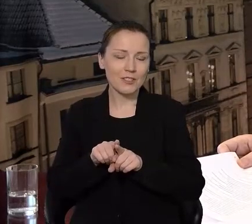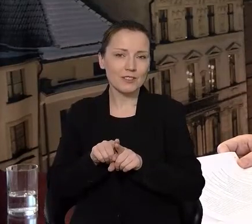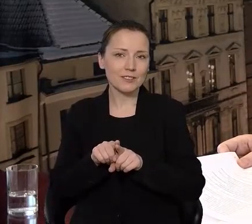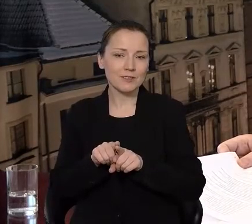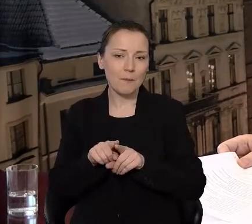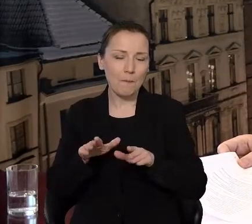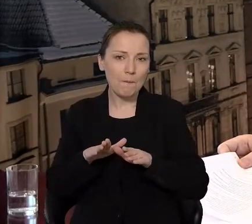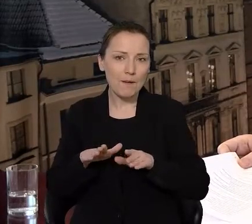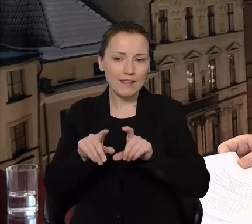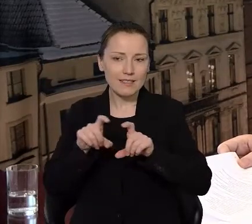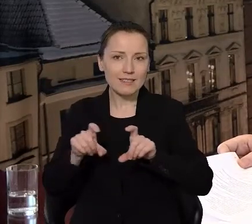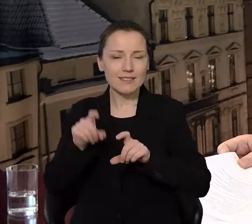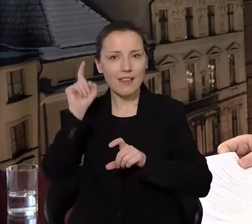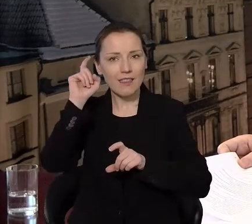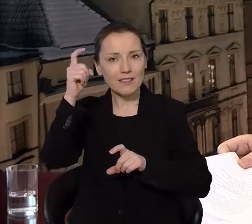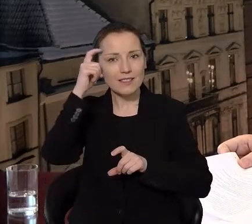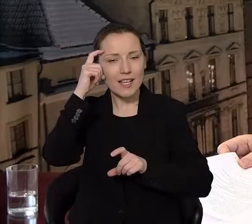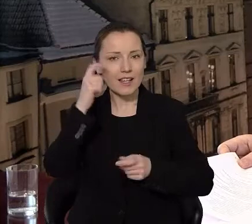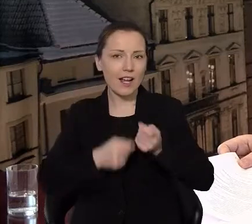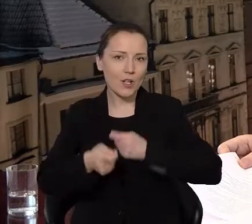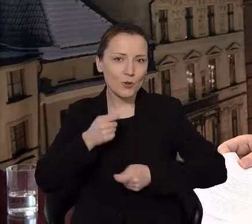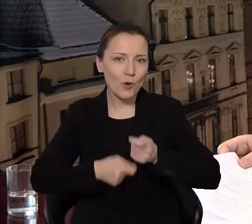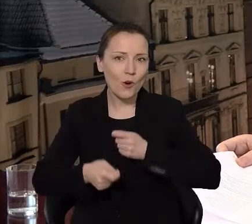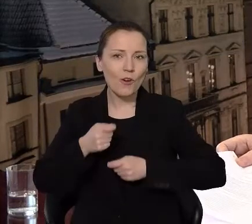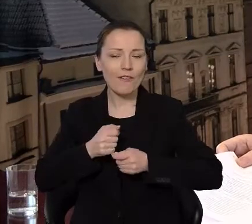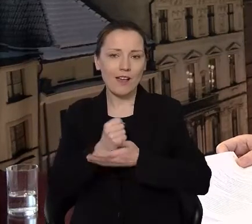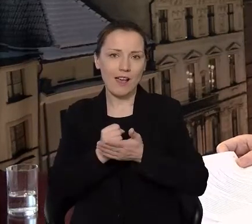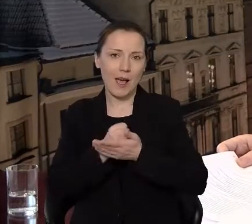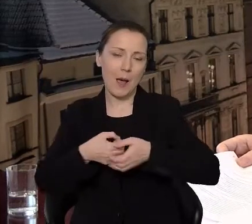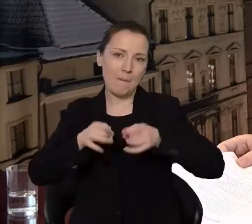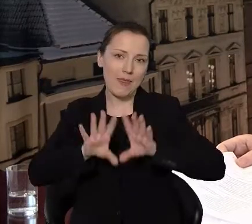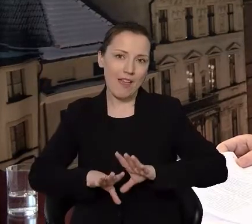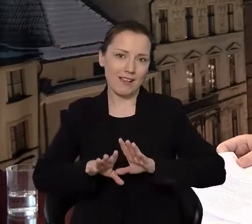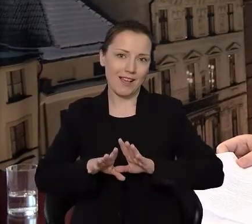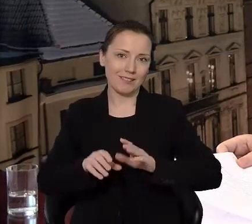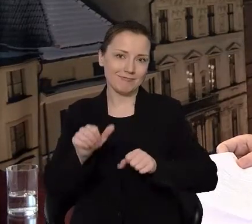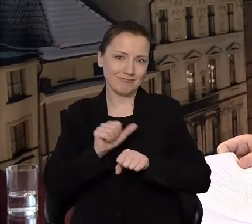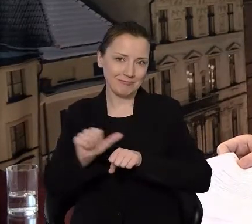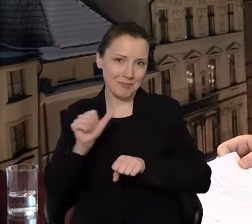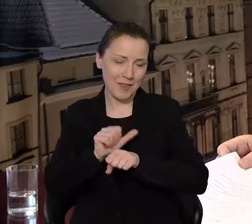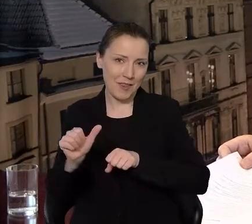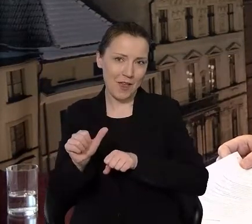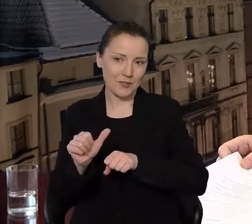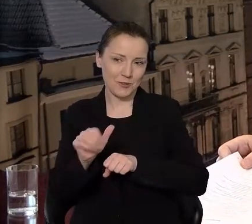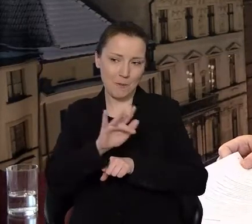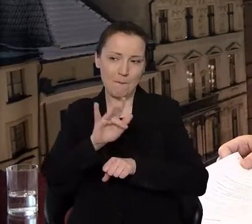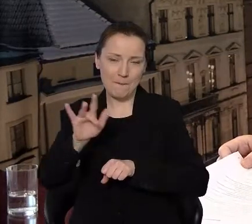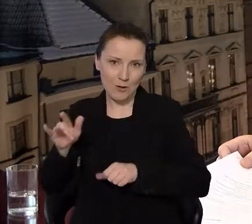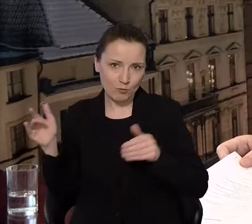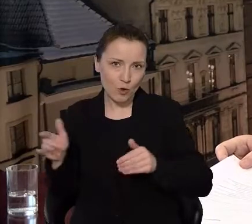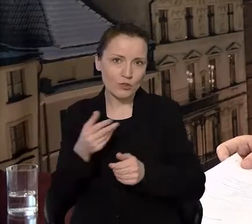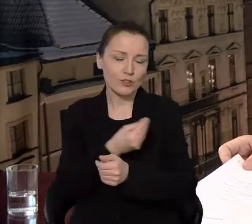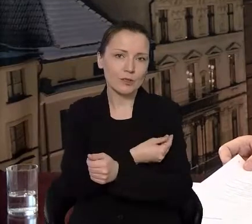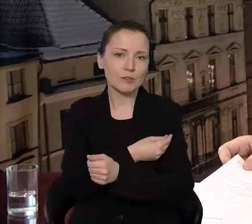takich miejscach jak galerie i centra handlowe oraz w aptekach. 11 punktów w aptekach. Przybliżam tą